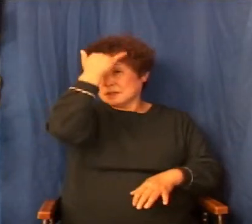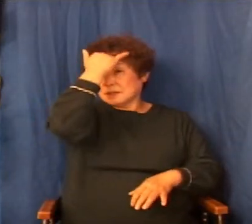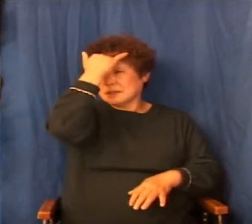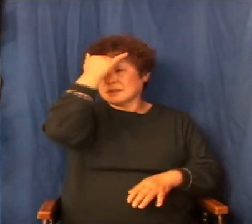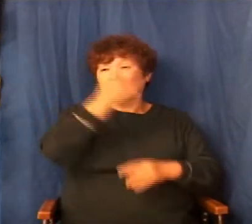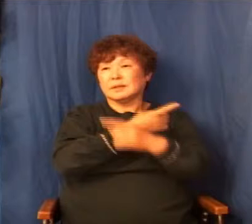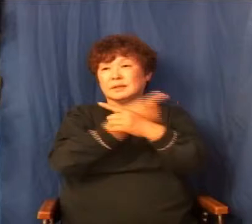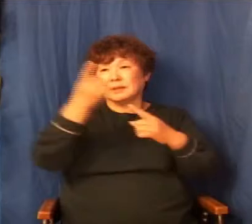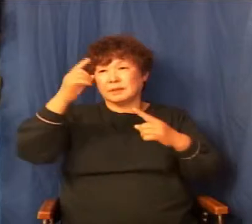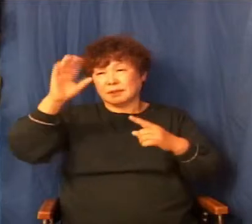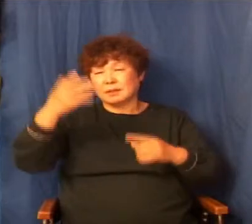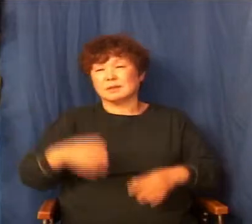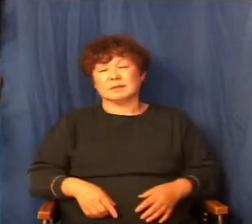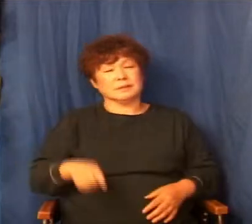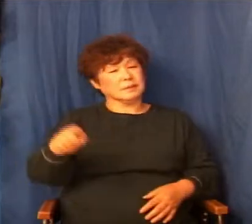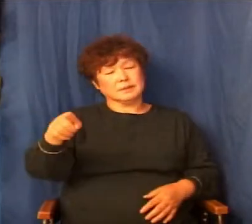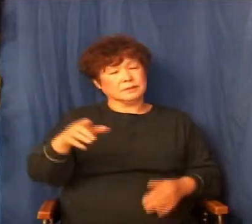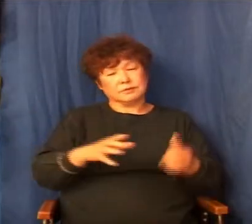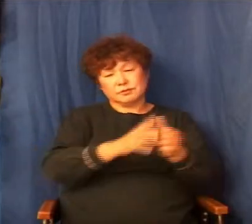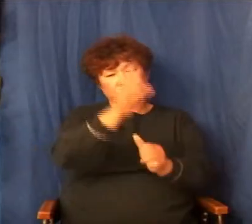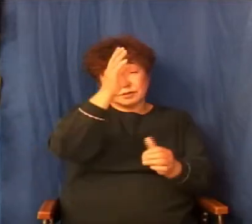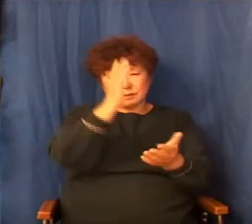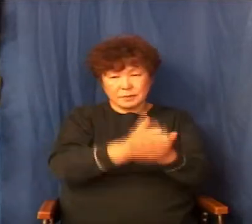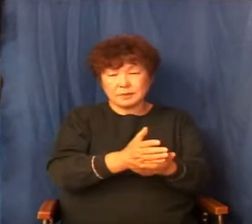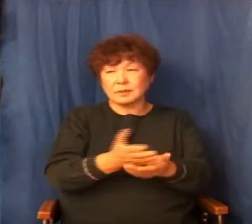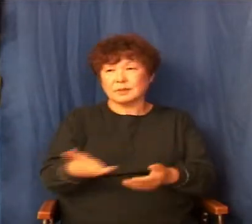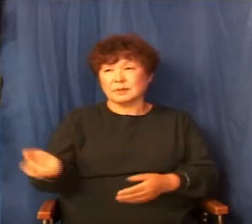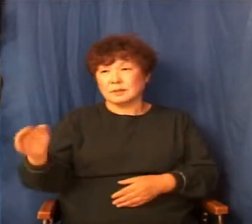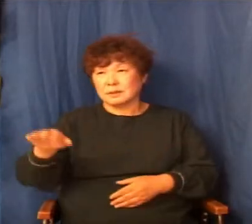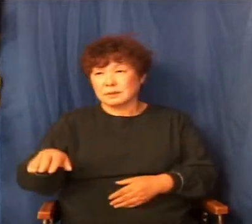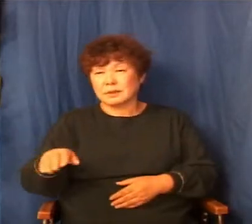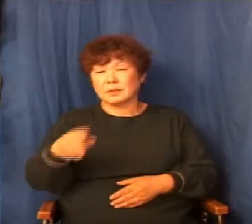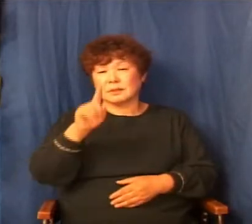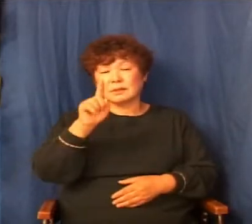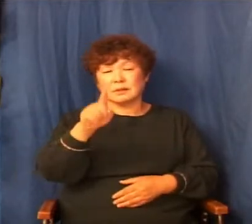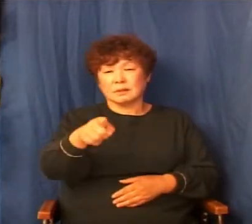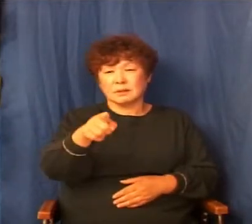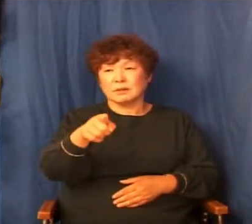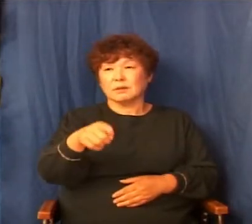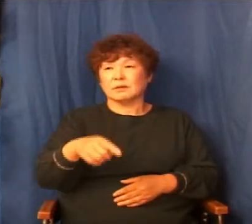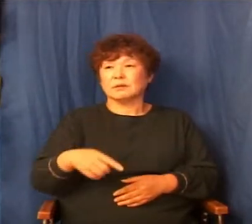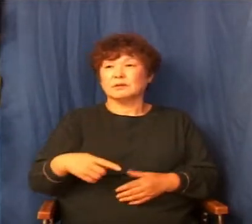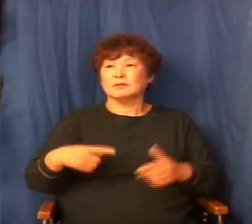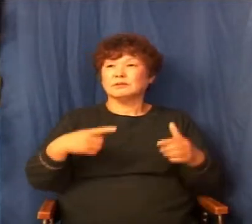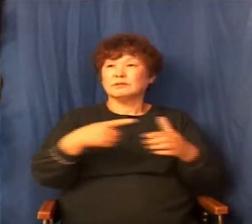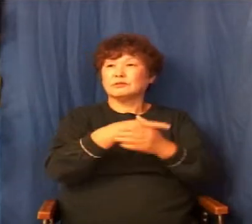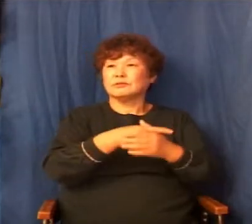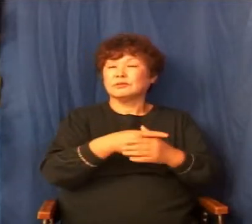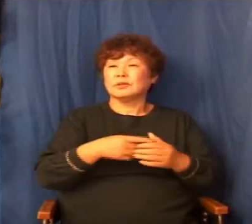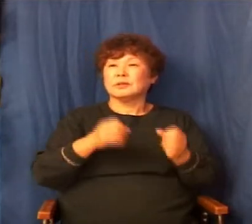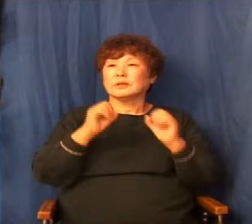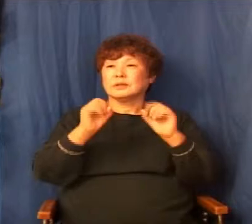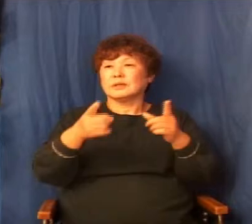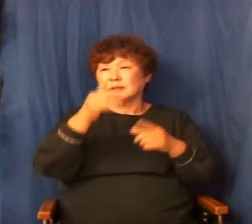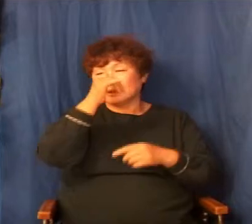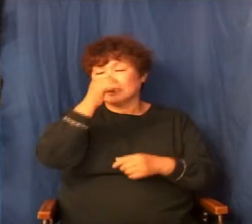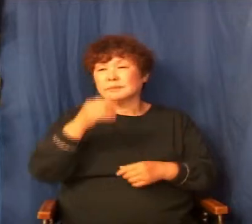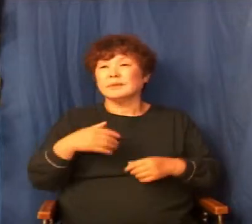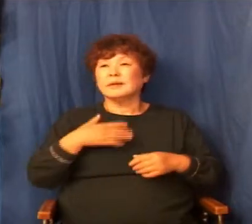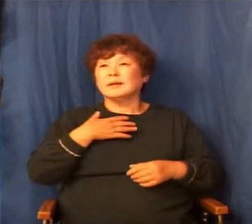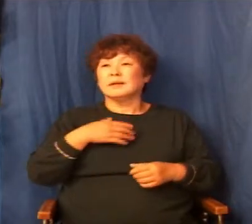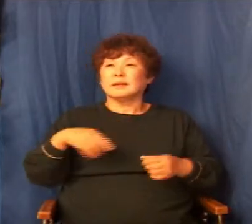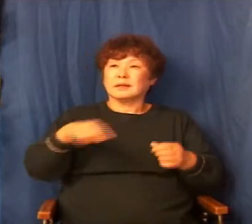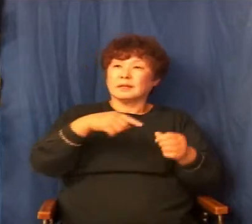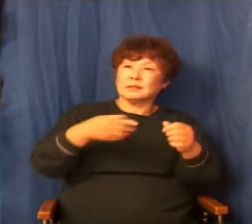이겨서 그러지 말자. 그러나 당신을 해할 수 있는 기회가 있었음을 알려주자. 그리고서